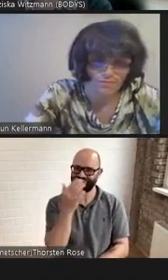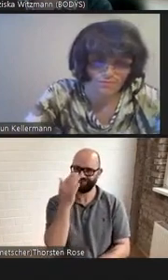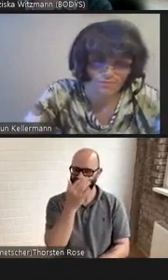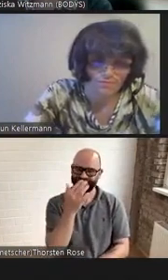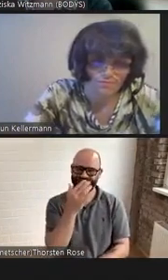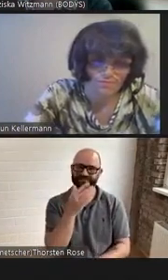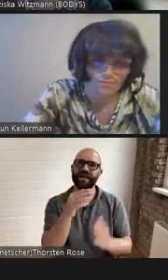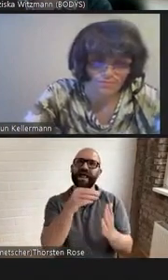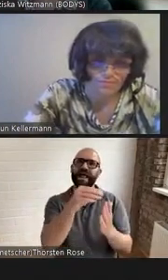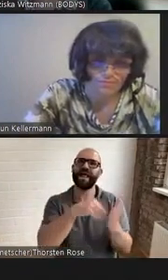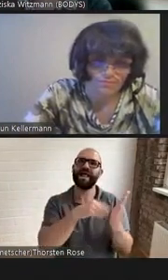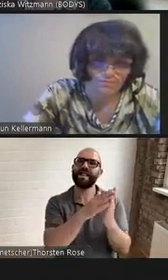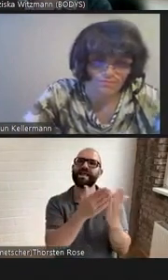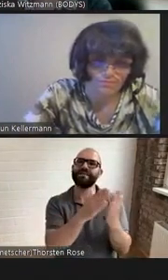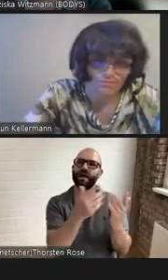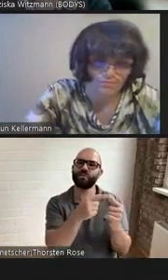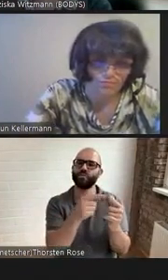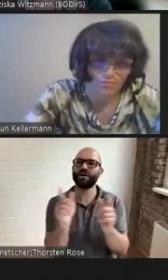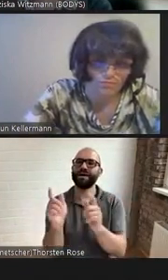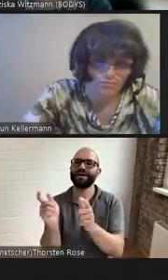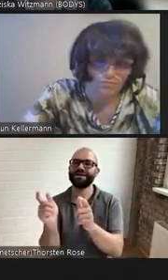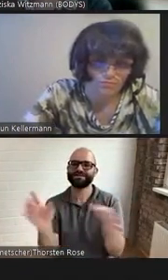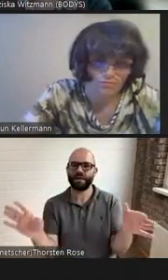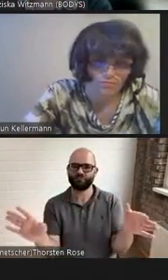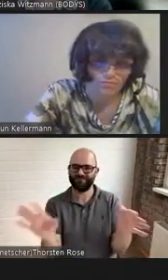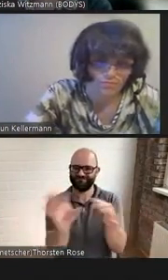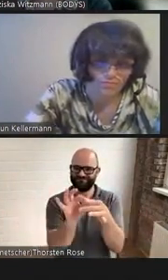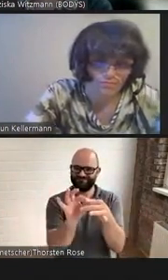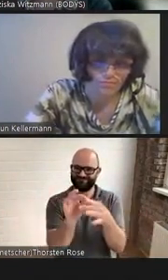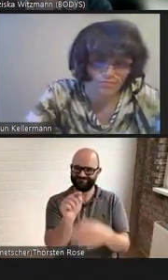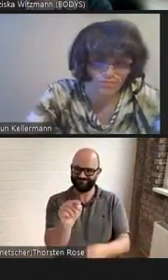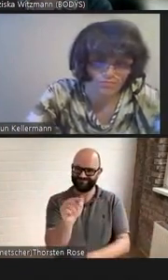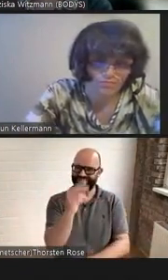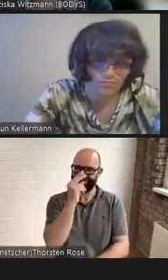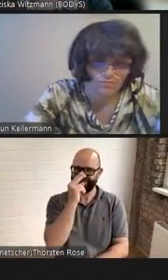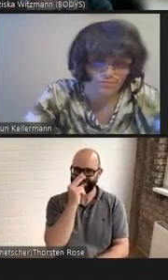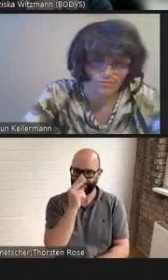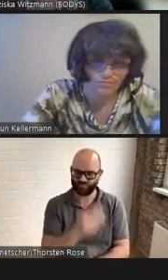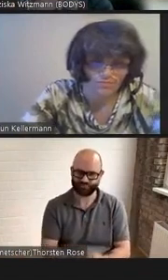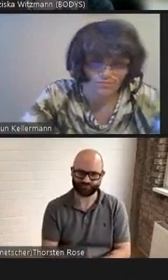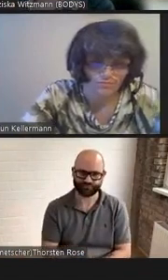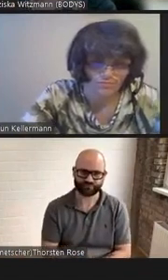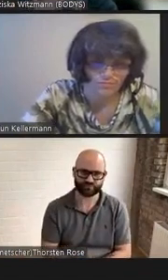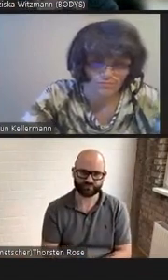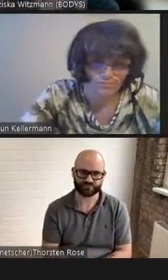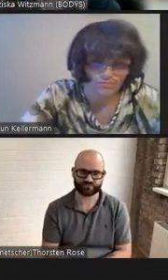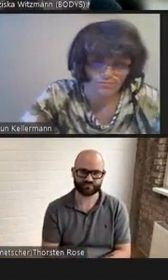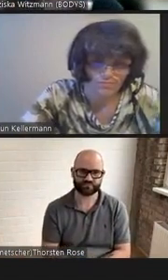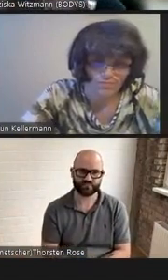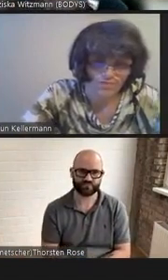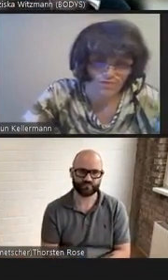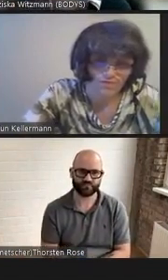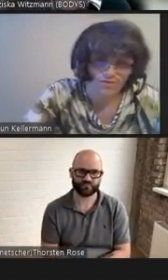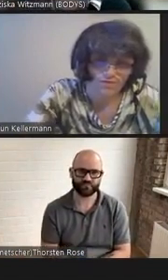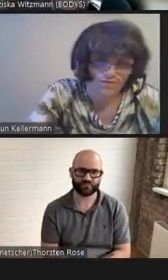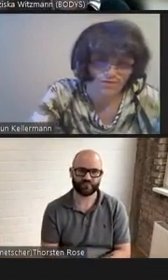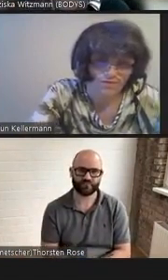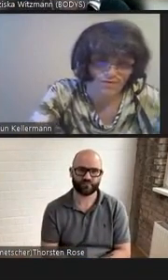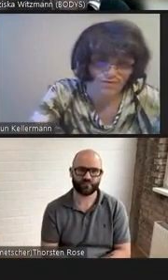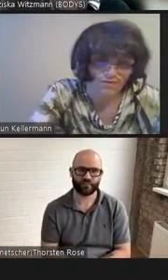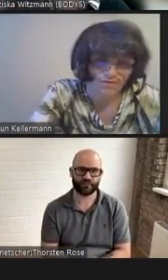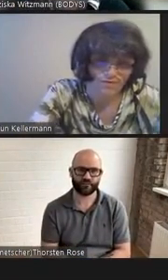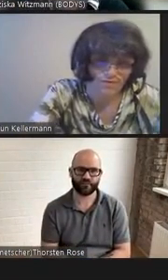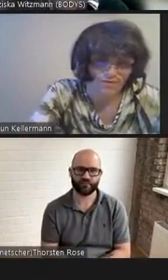Gesellschaft hier zusammen eingehen. Außerdem fragen wir